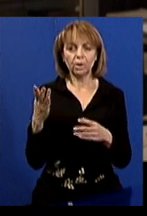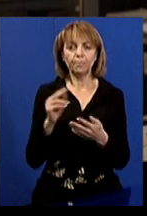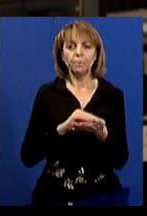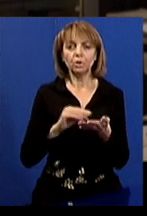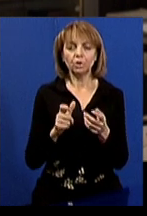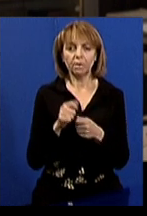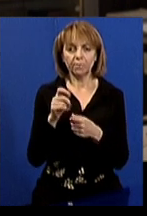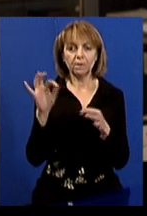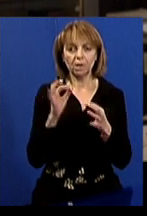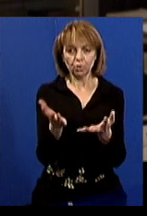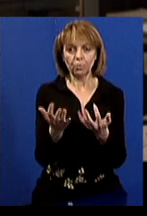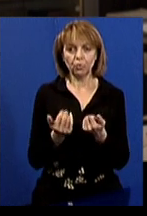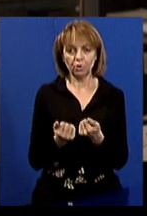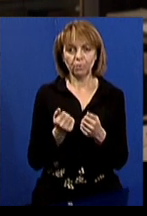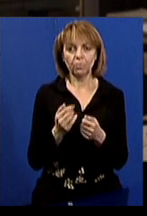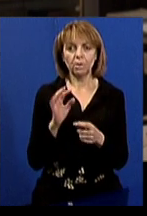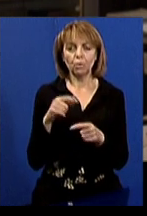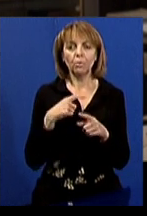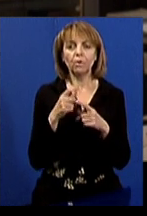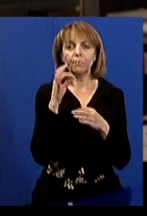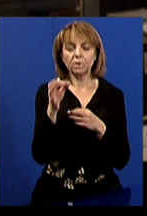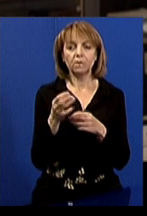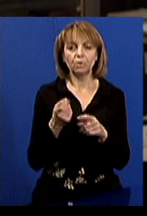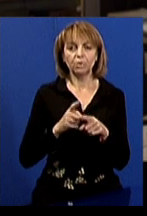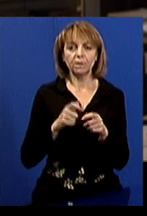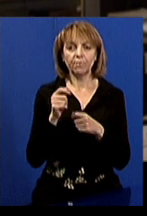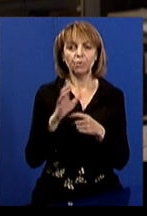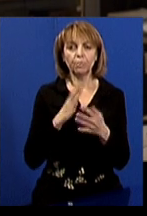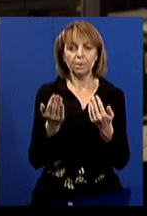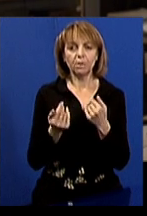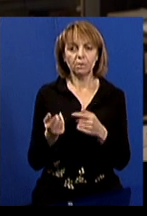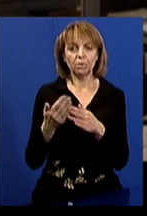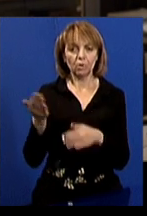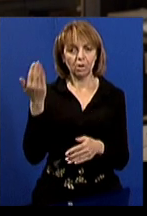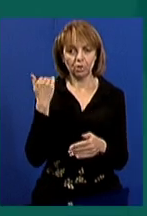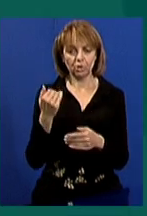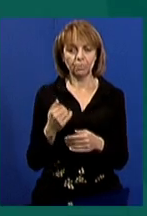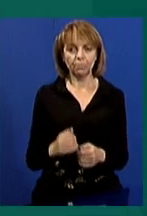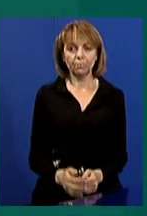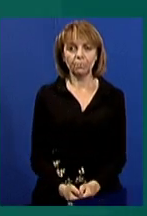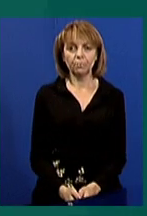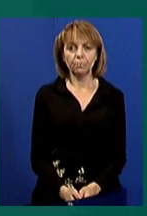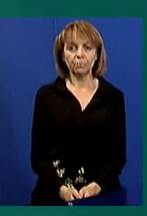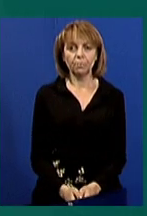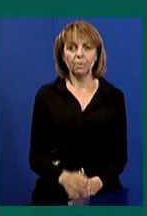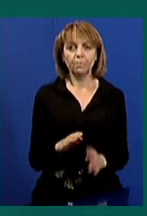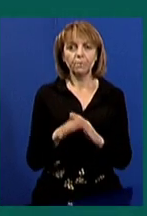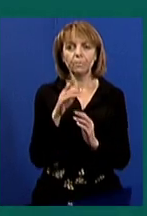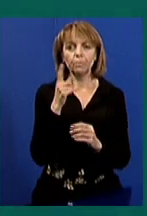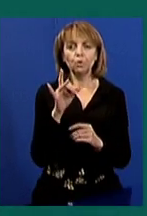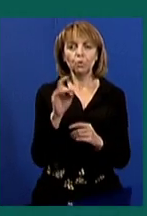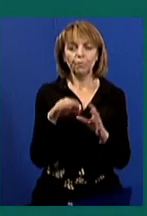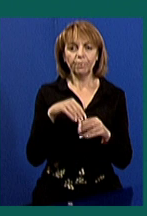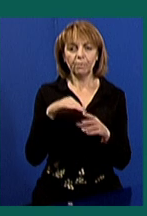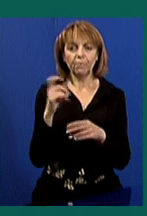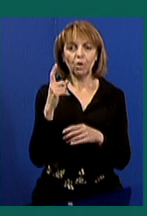заяви та одразу отримують. І також ми відповідаємо на ті заяви, які прийняли до моменту оголошення. Під час першого туру виборів